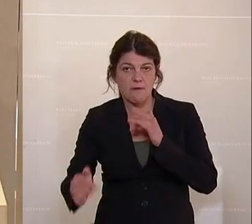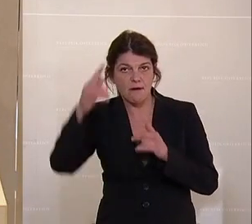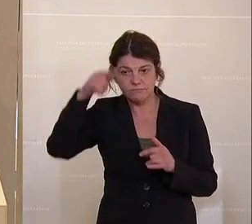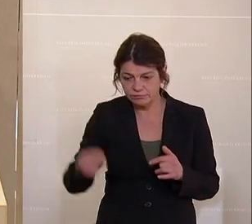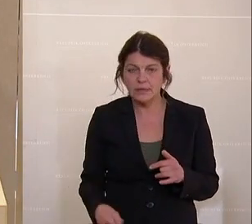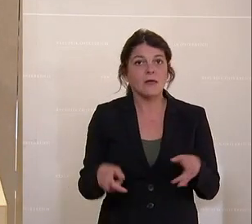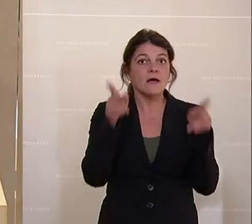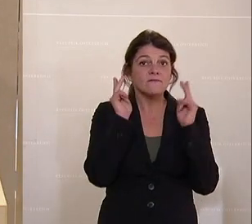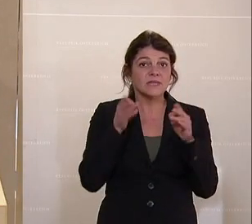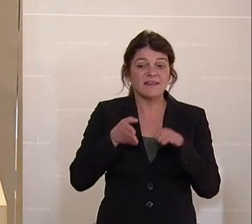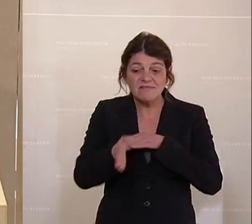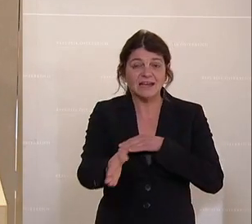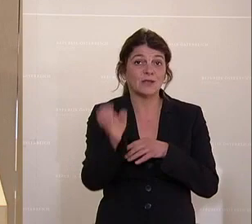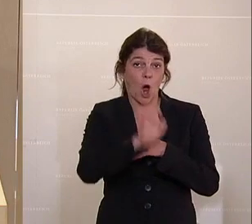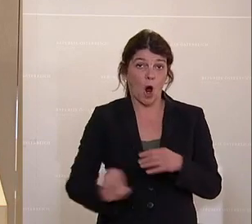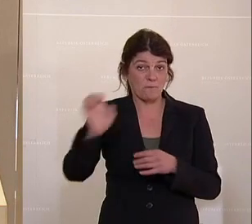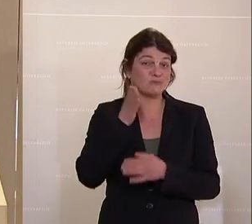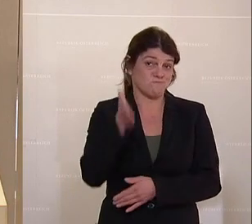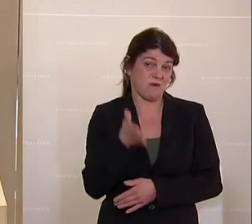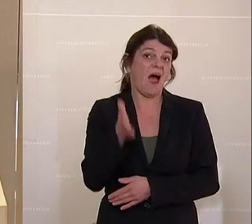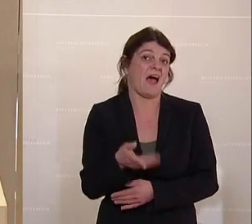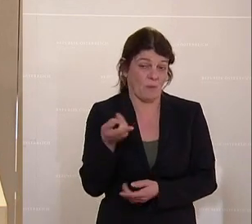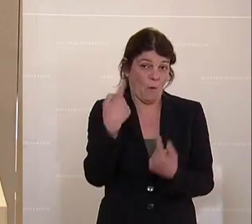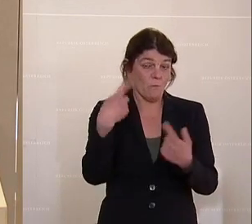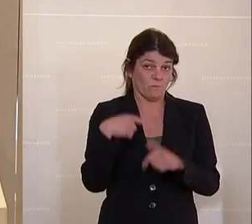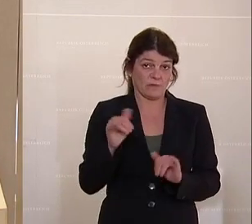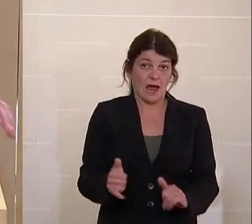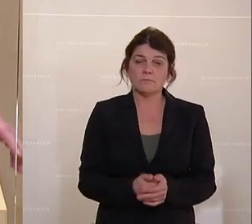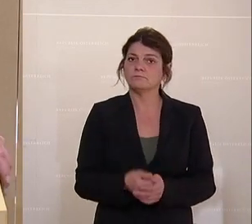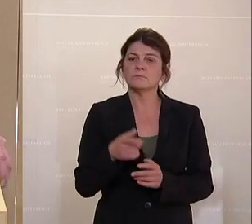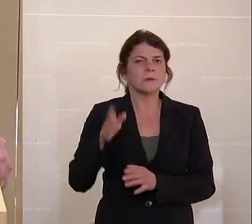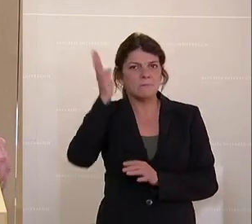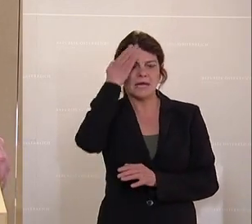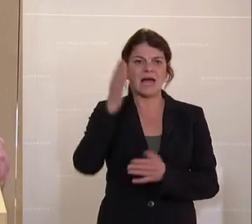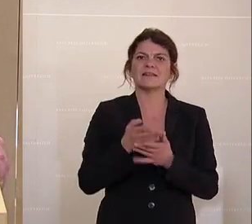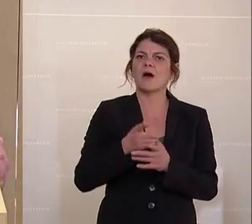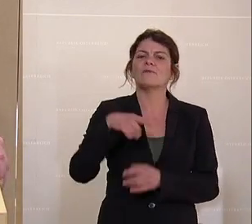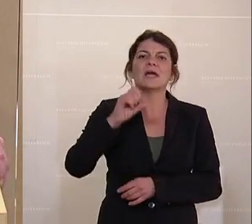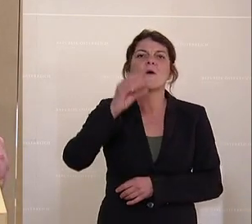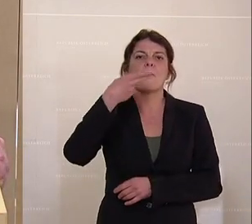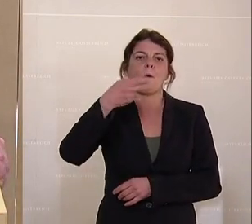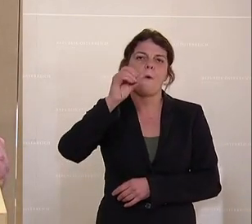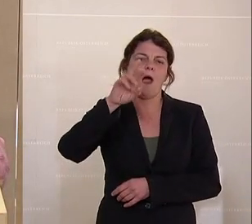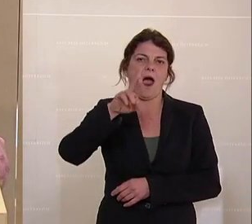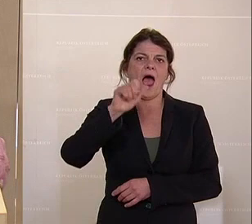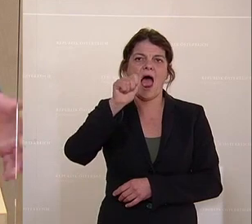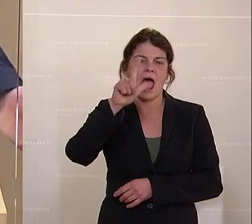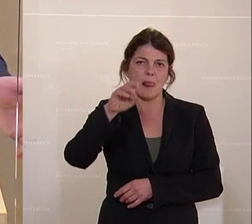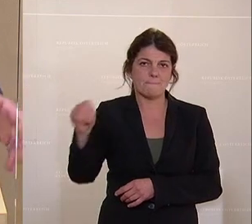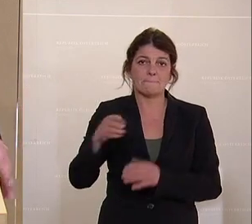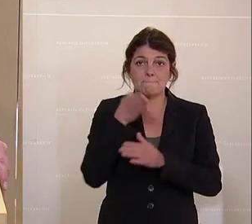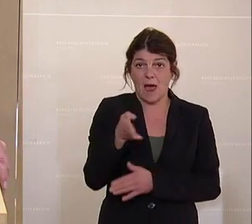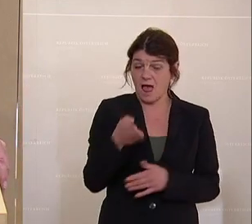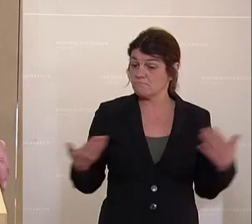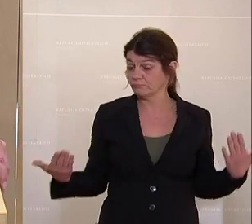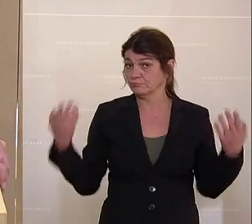wichtige transeuropäische Bahnstrecke werden, besser bekannt als die Chorrenbahn und es wird natürlich und es ist ja auch